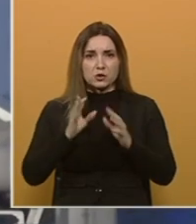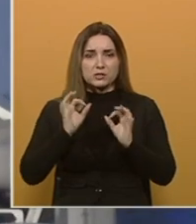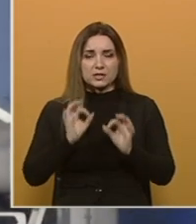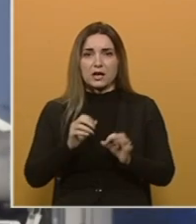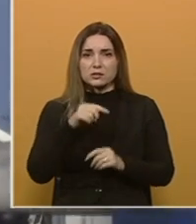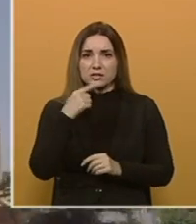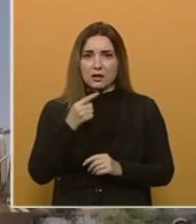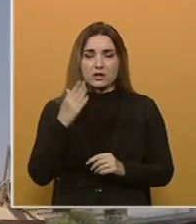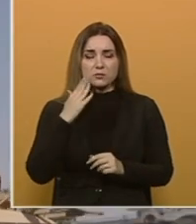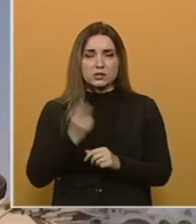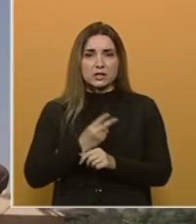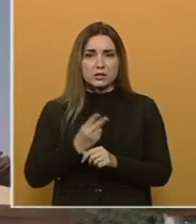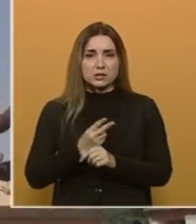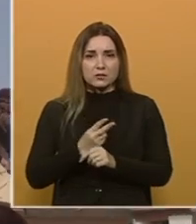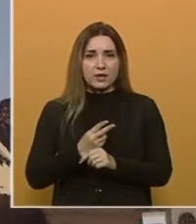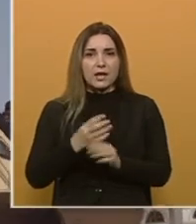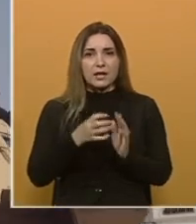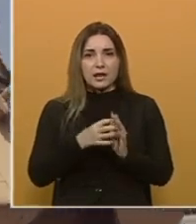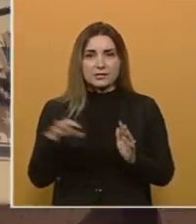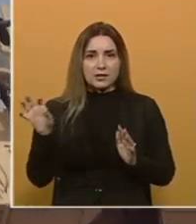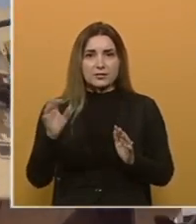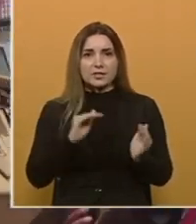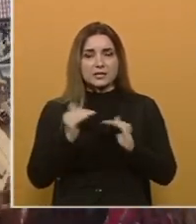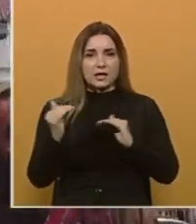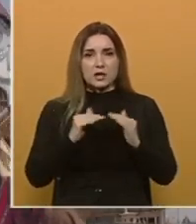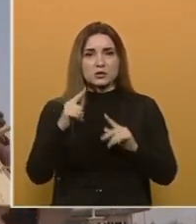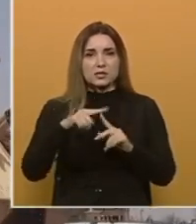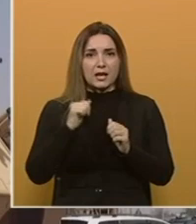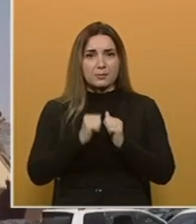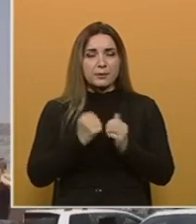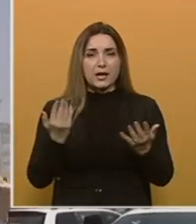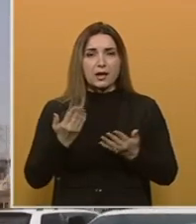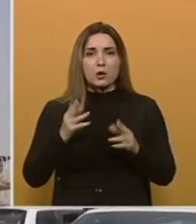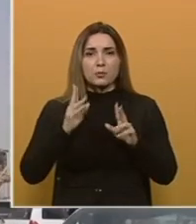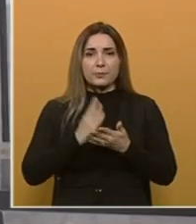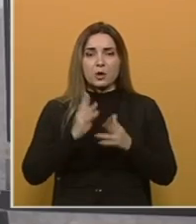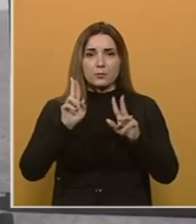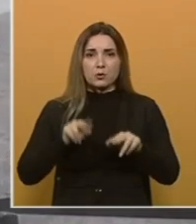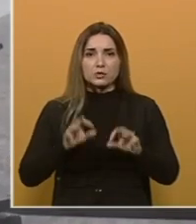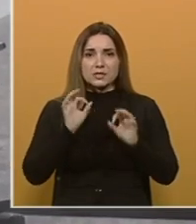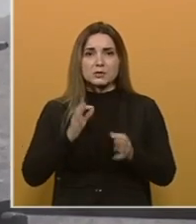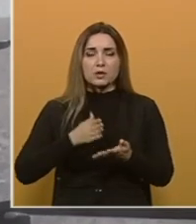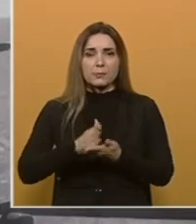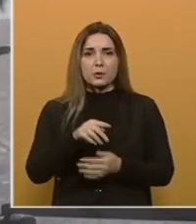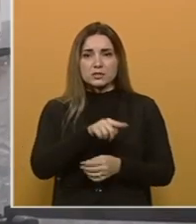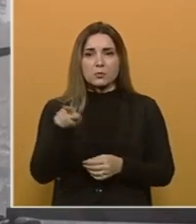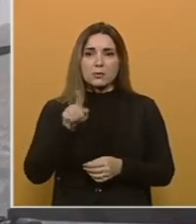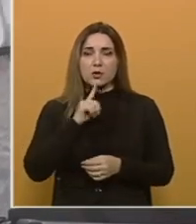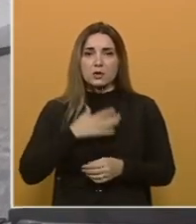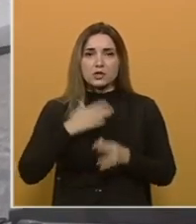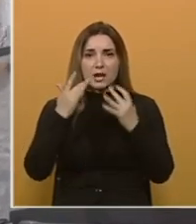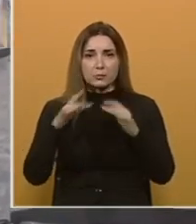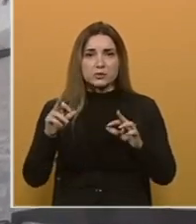izjavio je da će Sjedinjene američke države nastaviti da sarađuju s Talibanima kako bi bio omogućen siguran prolaz onima koji žele da napuste